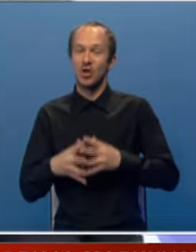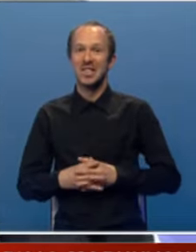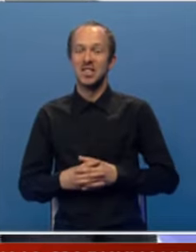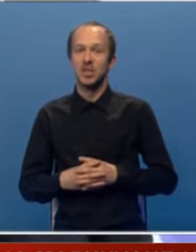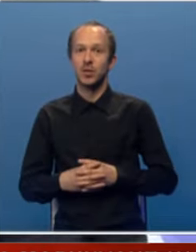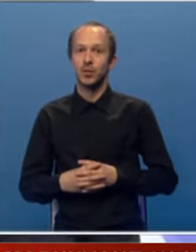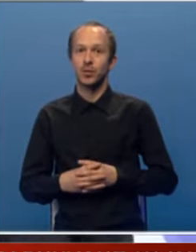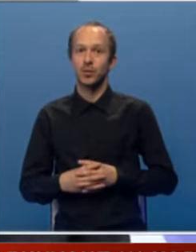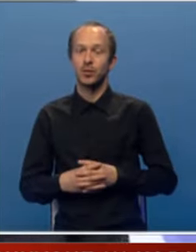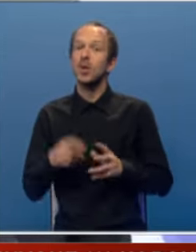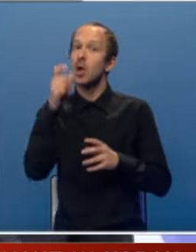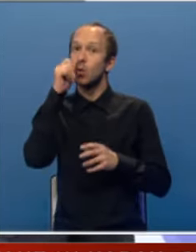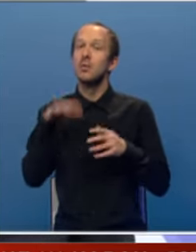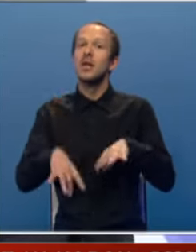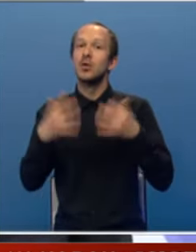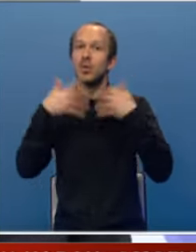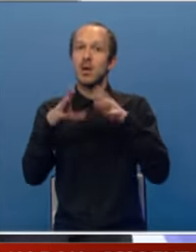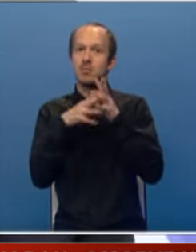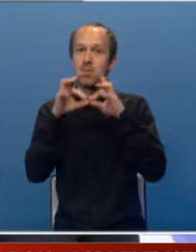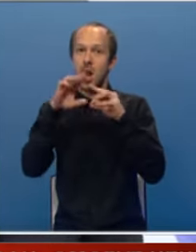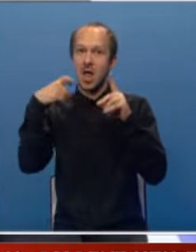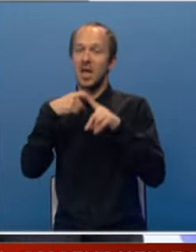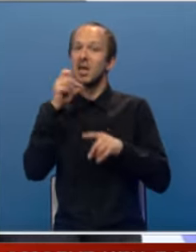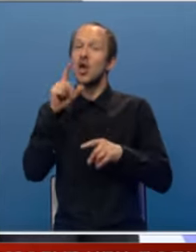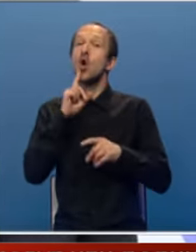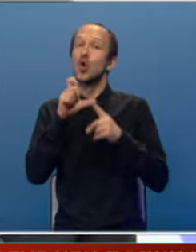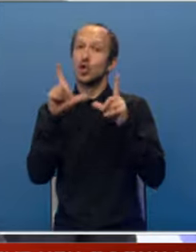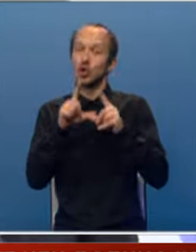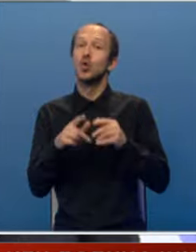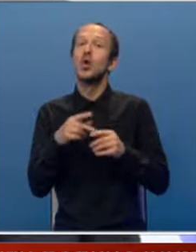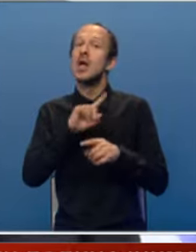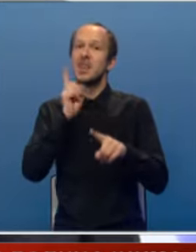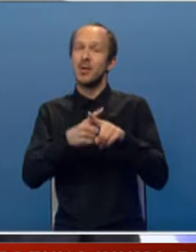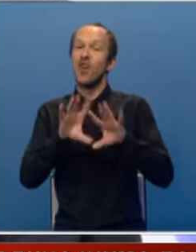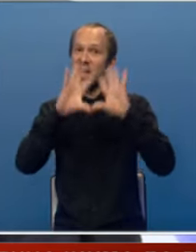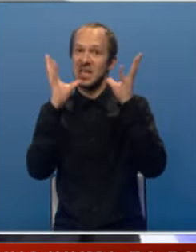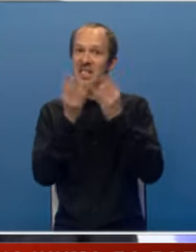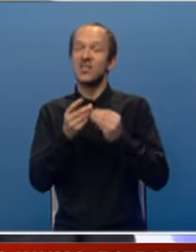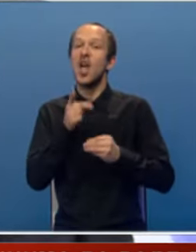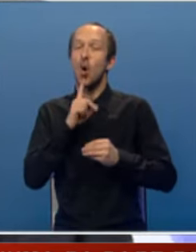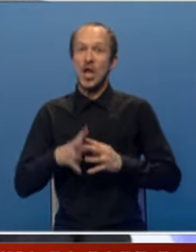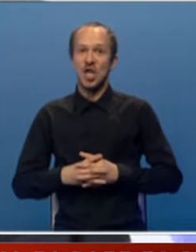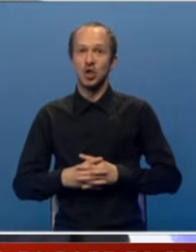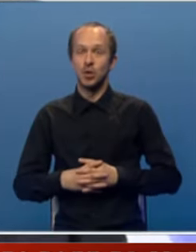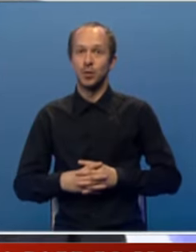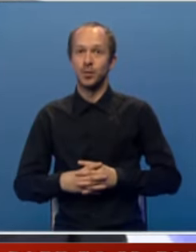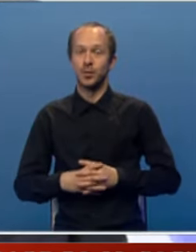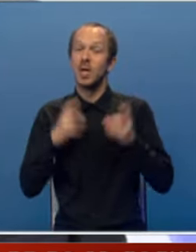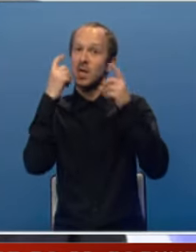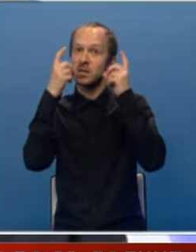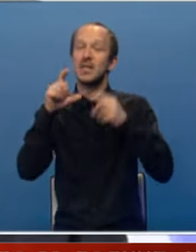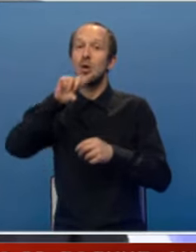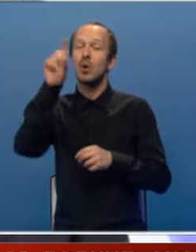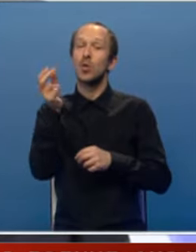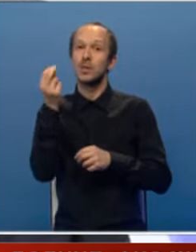ljudima iz kompanije Male koji su demantovali sve one koji smatraju